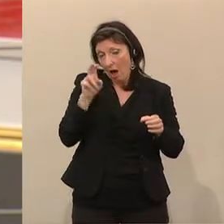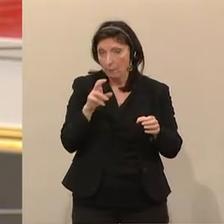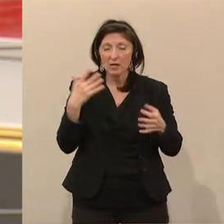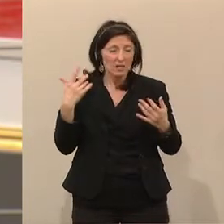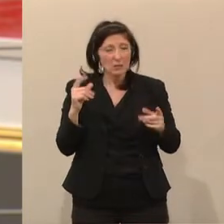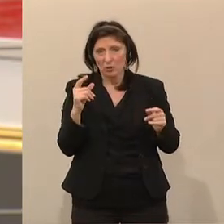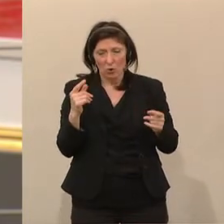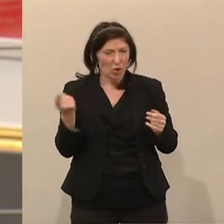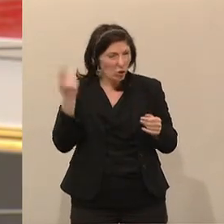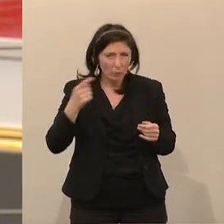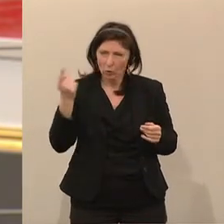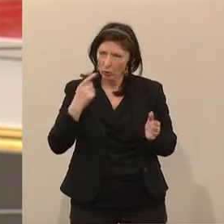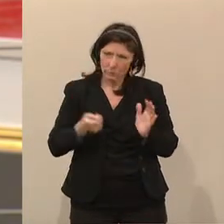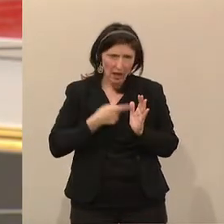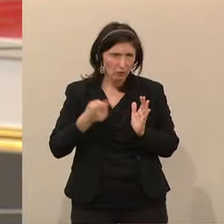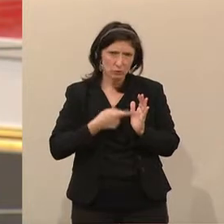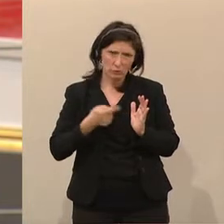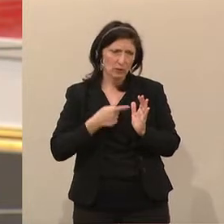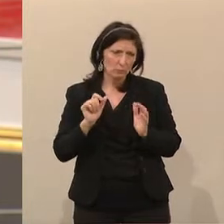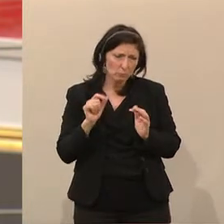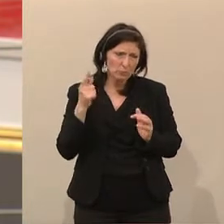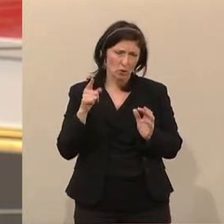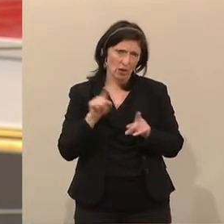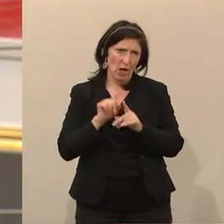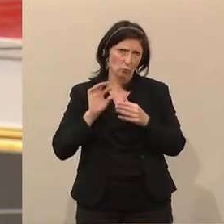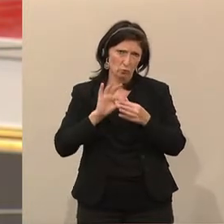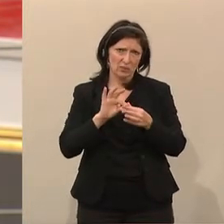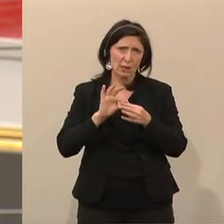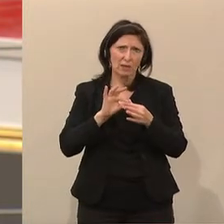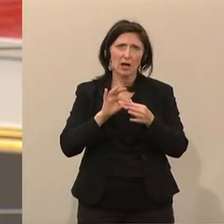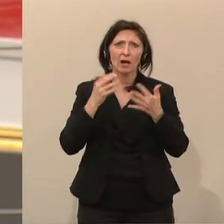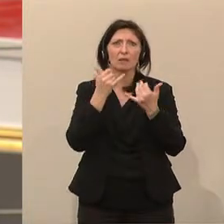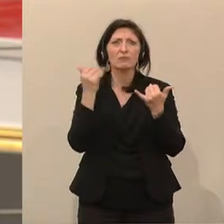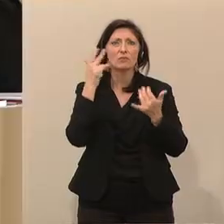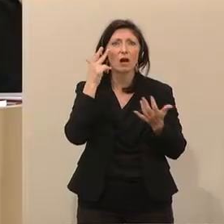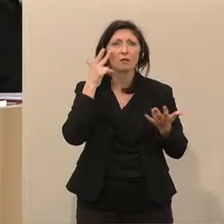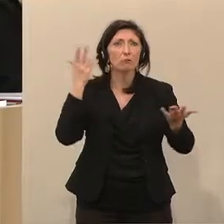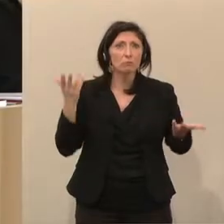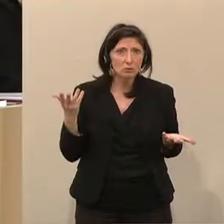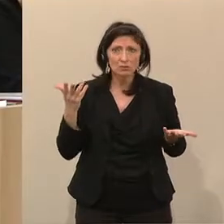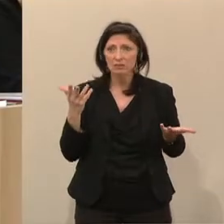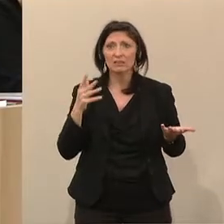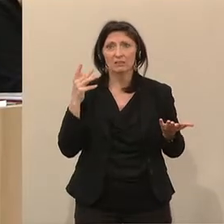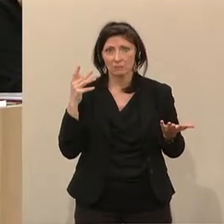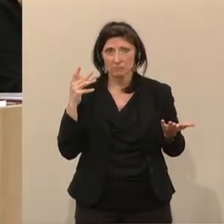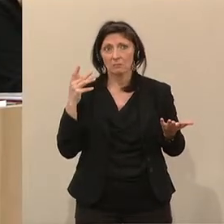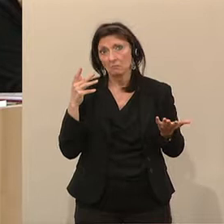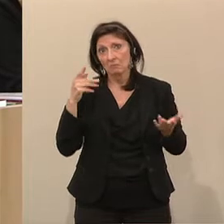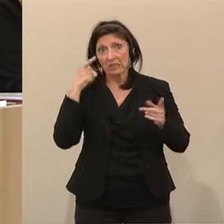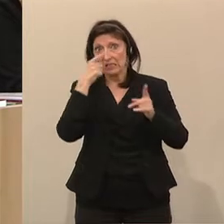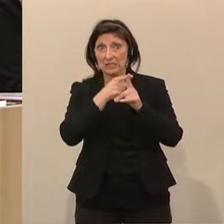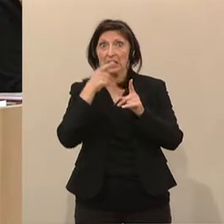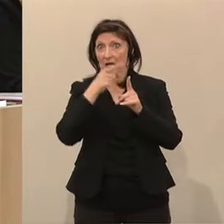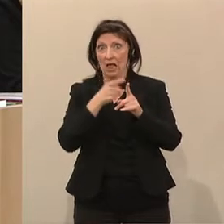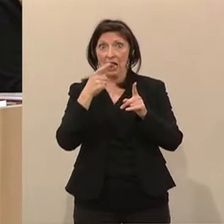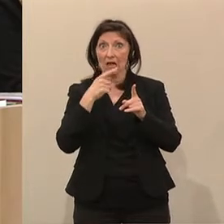Herausforderungen auf uns zukommen, vor allem auch im Hinblick auf die Weiterentwicklung und Umsetzung aller Ziele, vor allem auch mit den